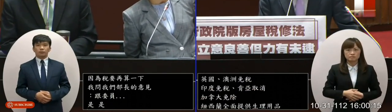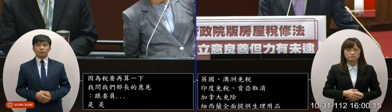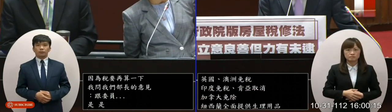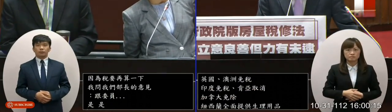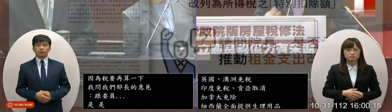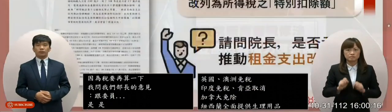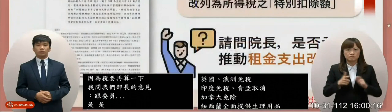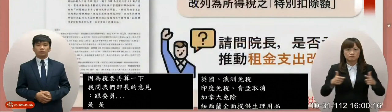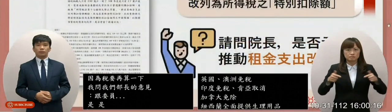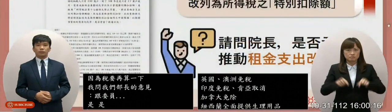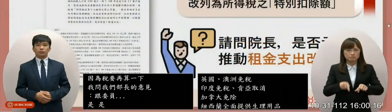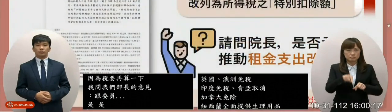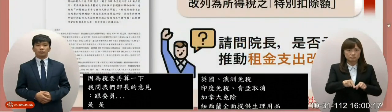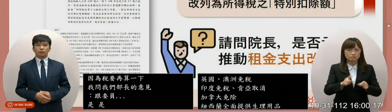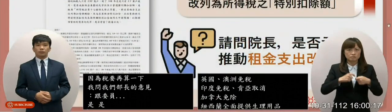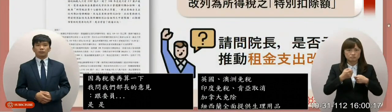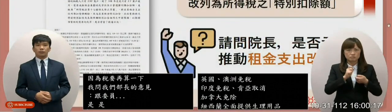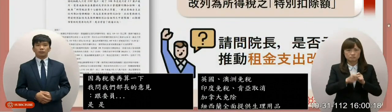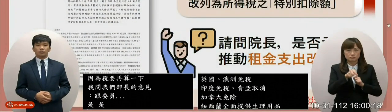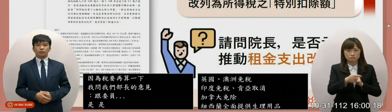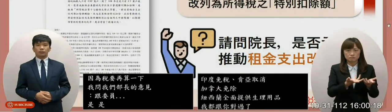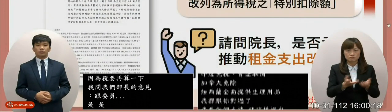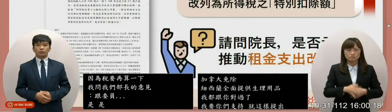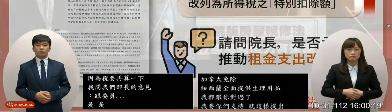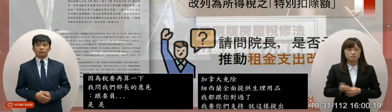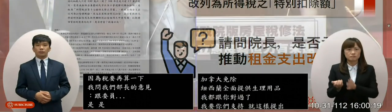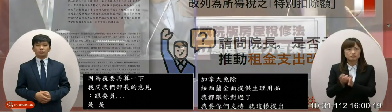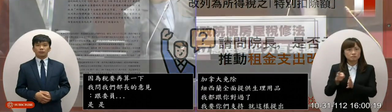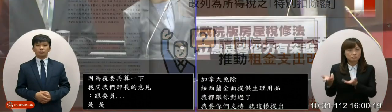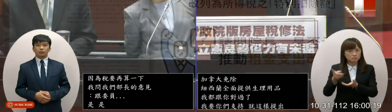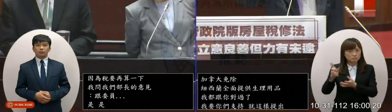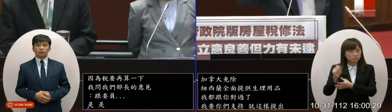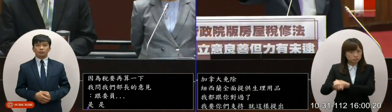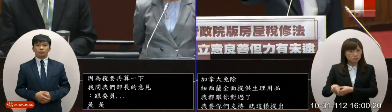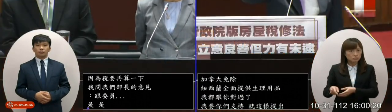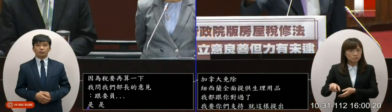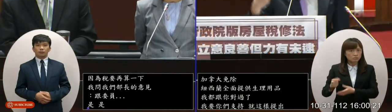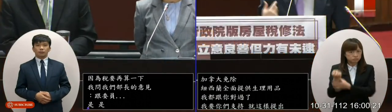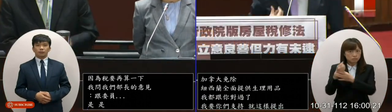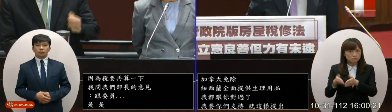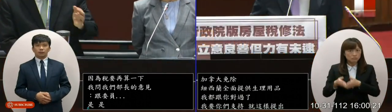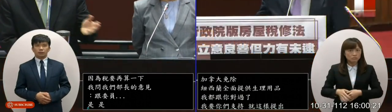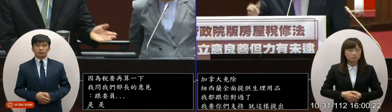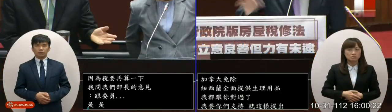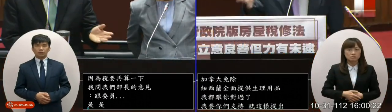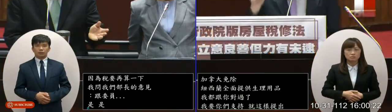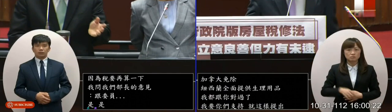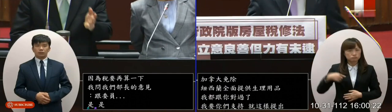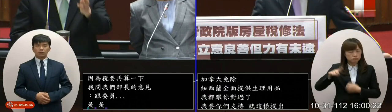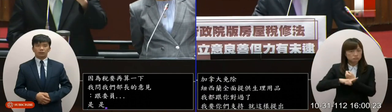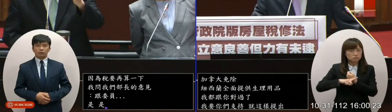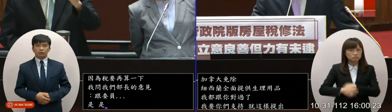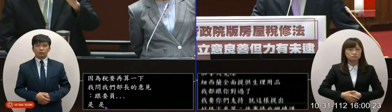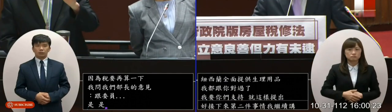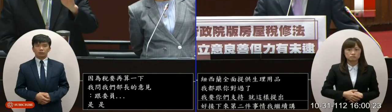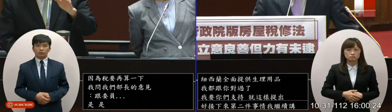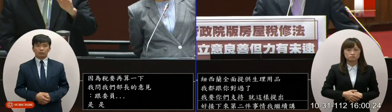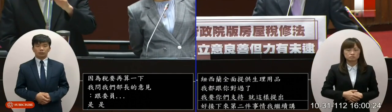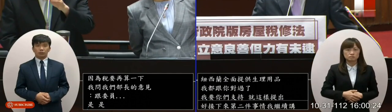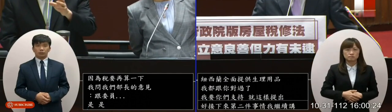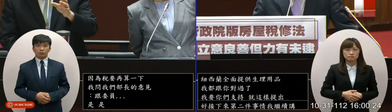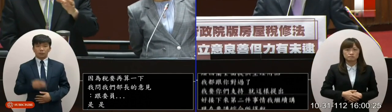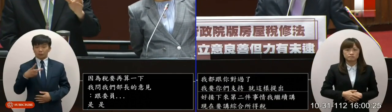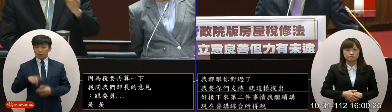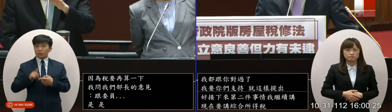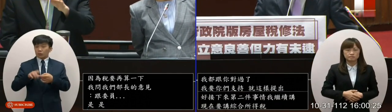綜合所得稅所以院長剛剛那個要支持喔然後去研究就是時間算成的現在講綜合所得稅關於